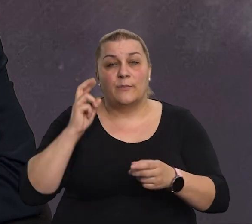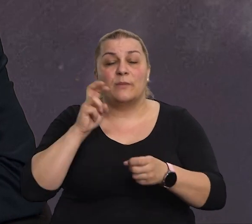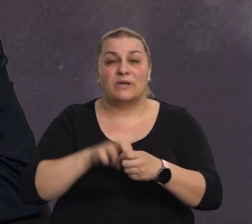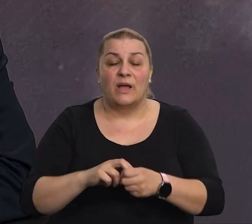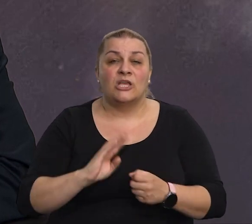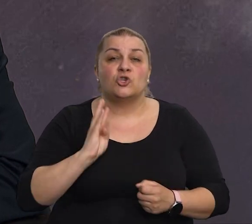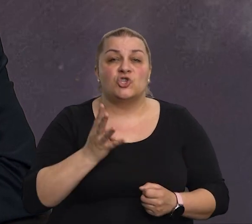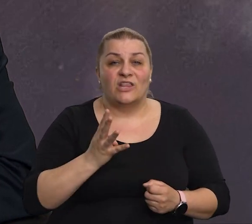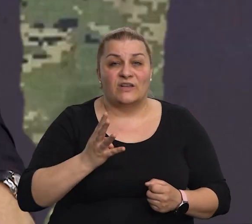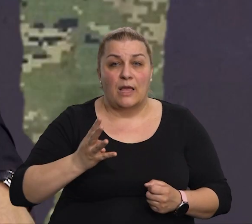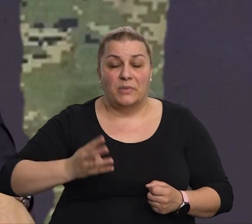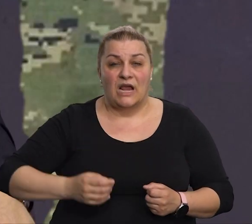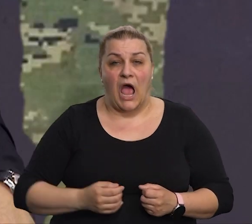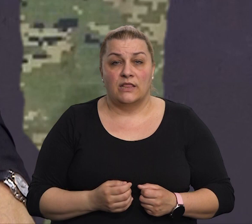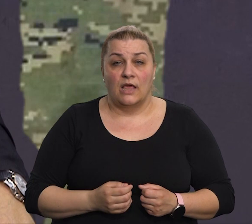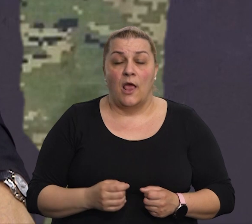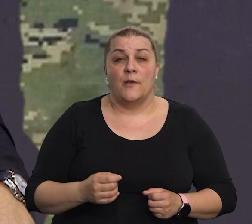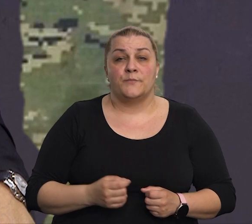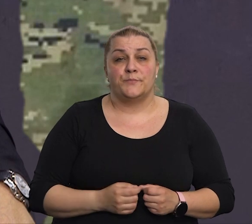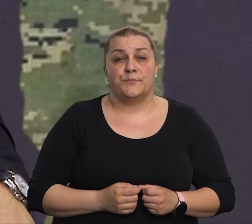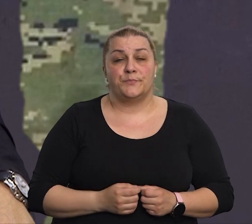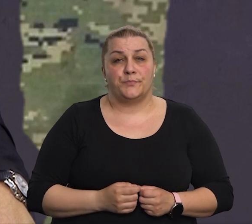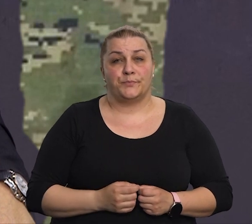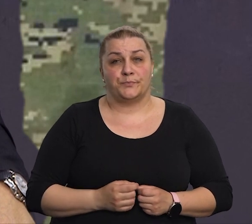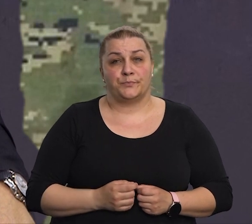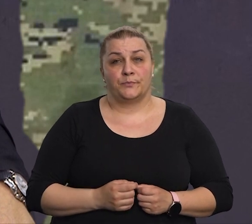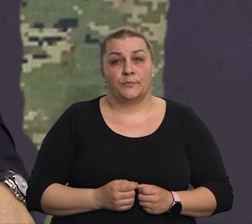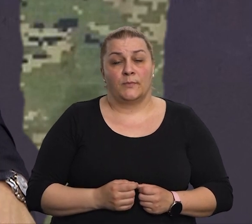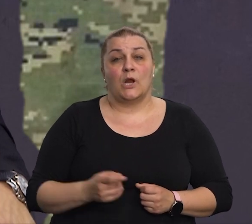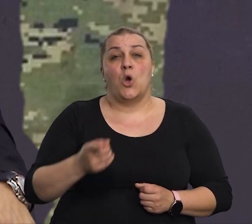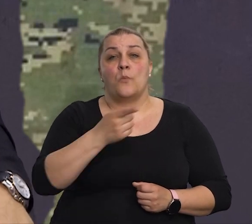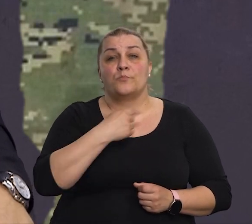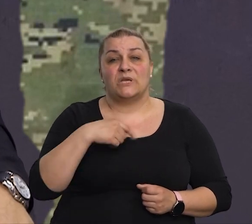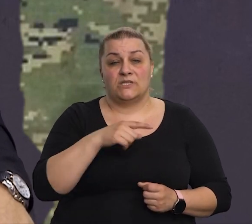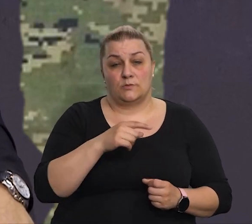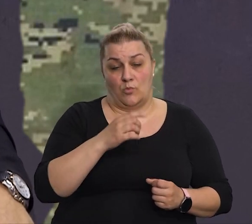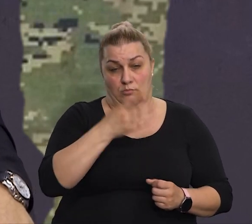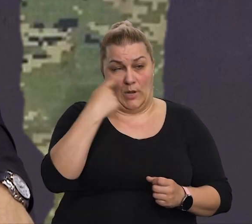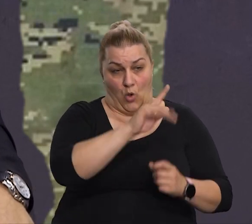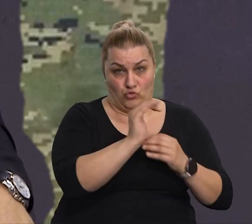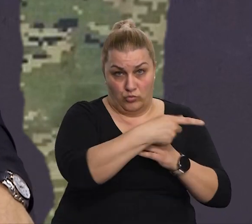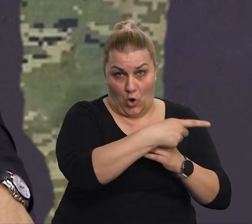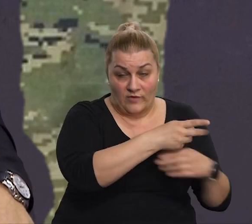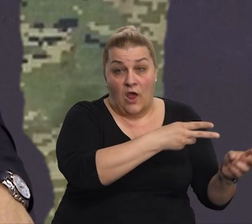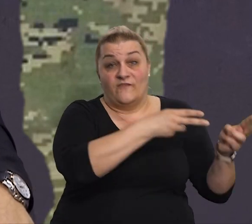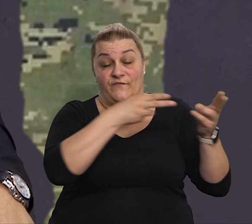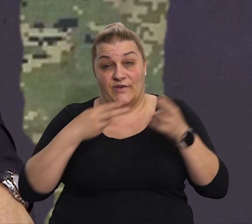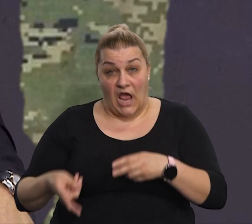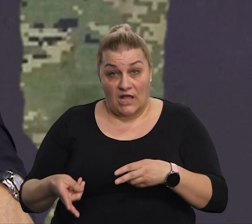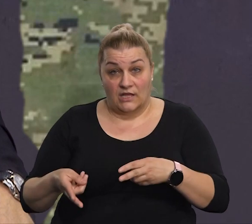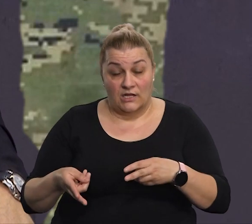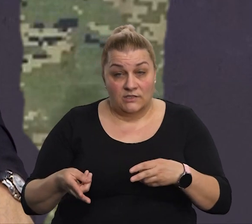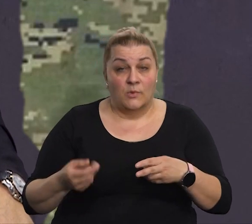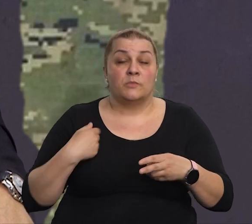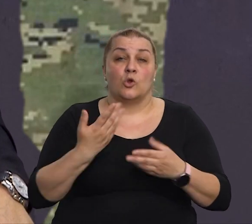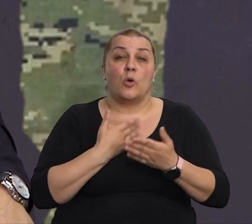brigade. Kao pripadnik... Mi smo na povratku iz Dubrovnika, mi smo krenuli dobiti sa